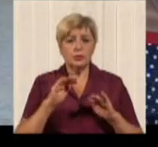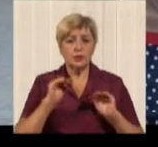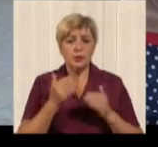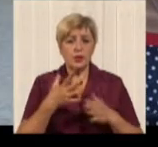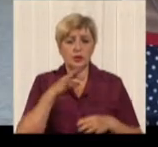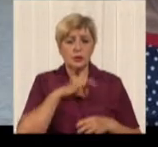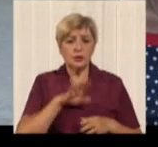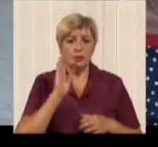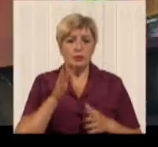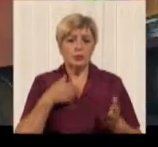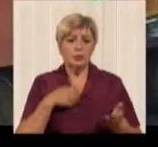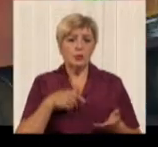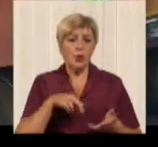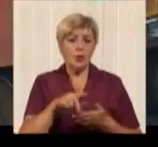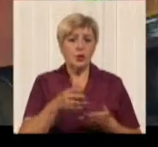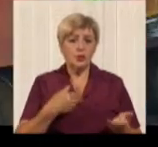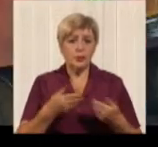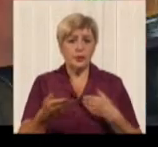тортаспорт, там будуть ходити пішки.